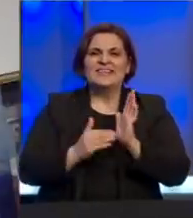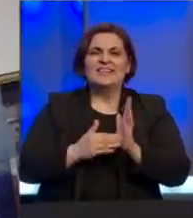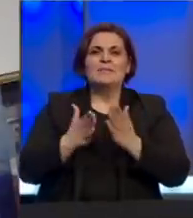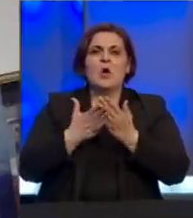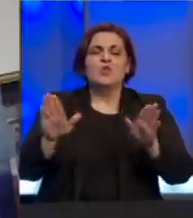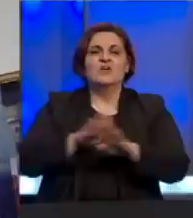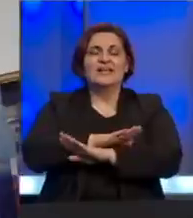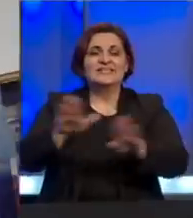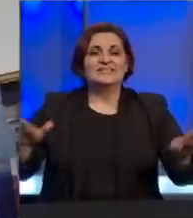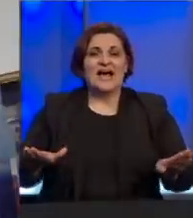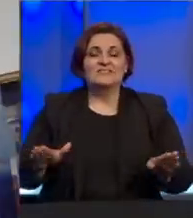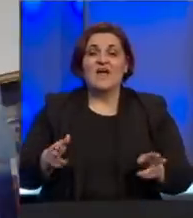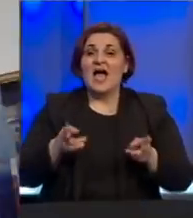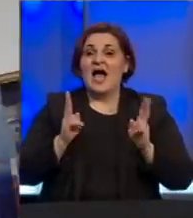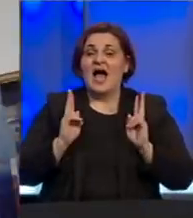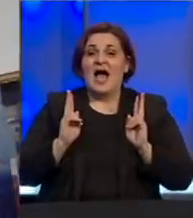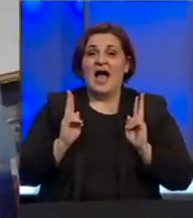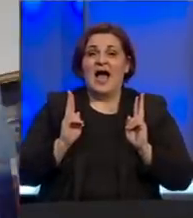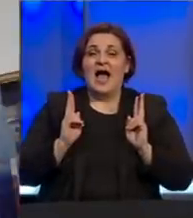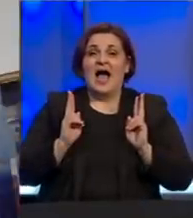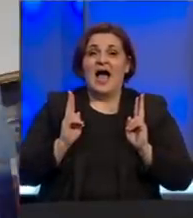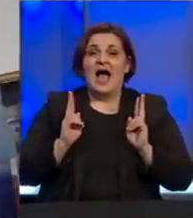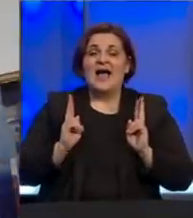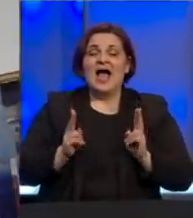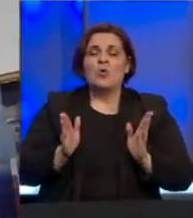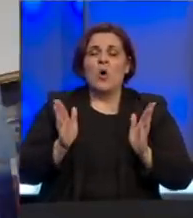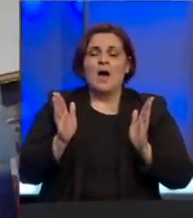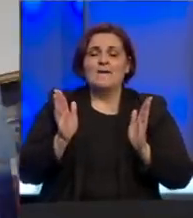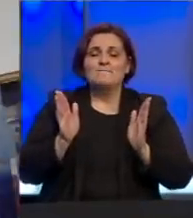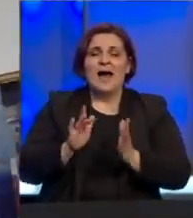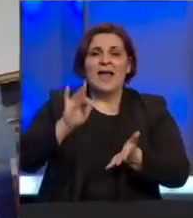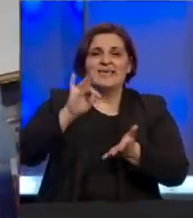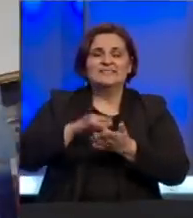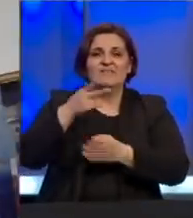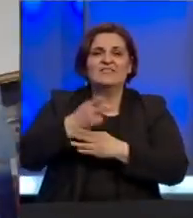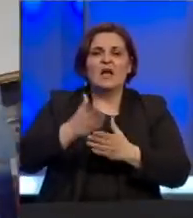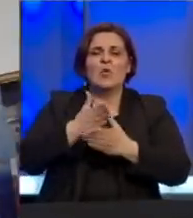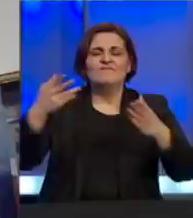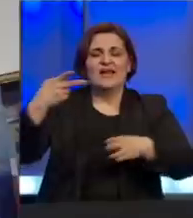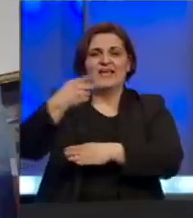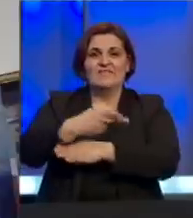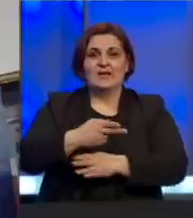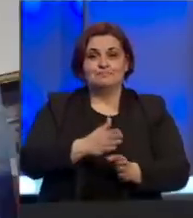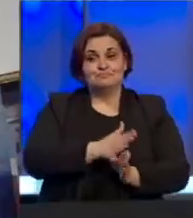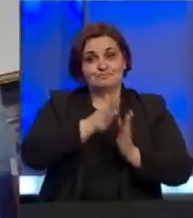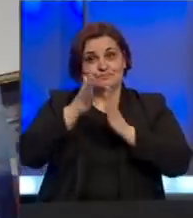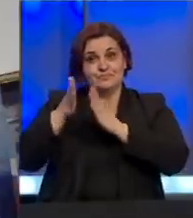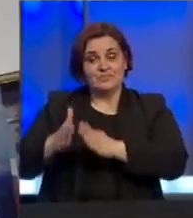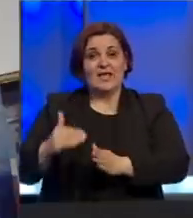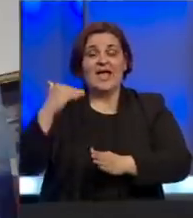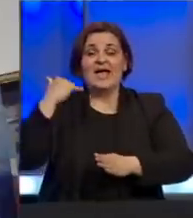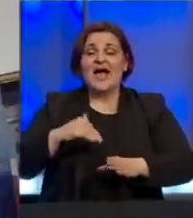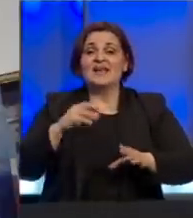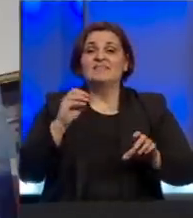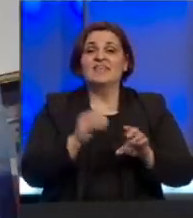otvoreni za sve. Dakle, kako mala je srednja poduzeća, tako i velike kompanije. S druge strane, garantnih